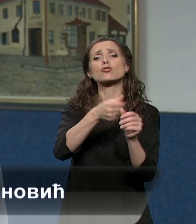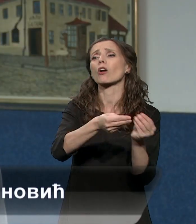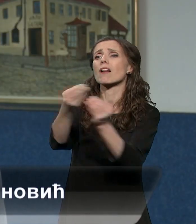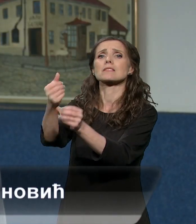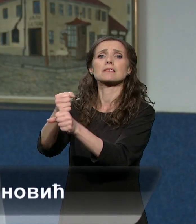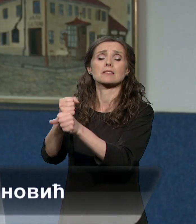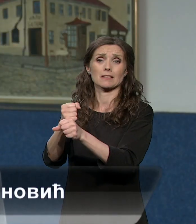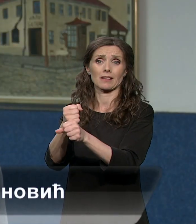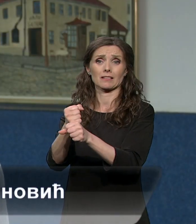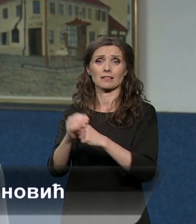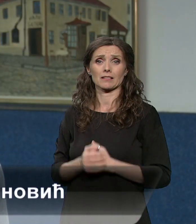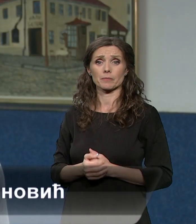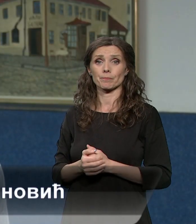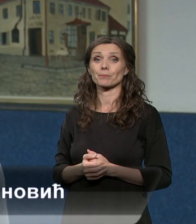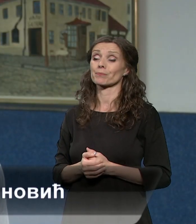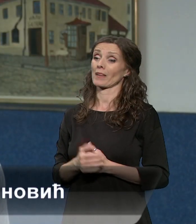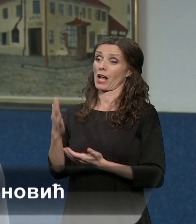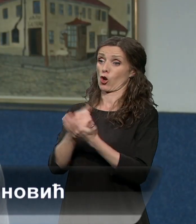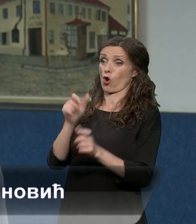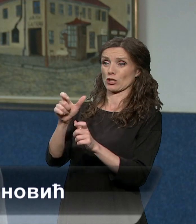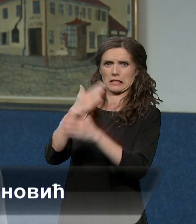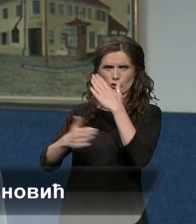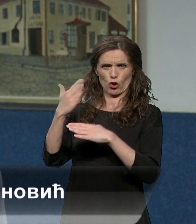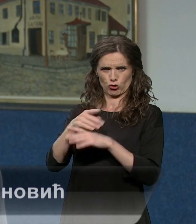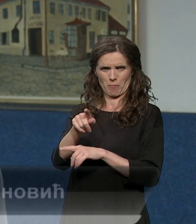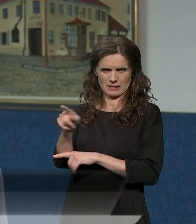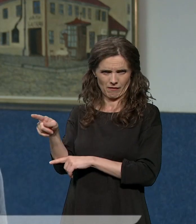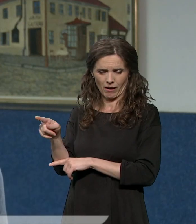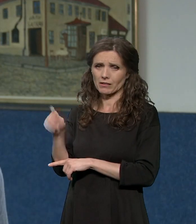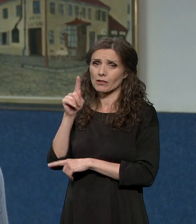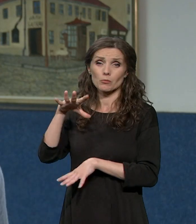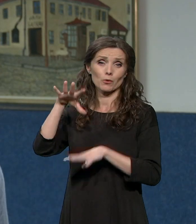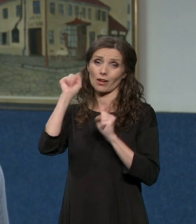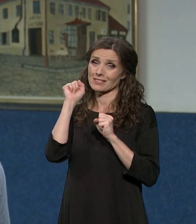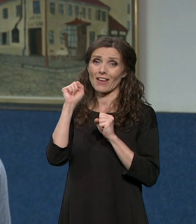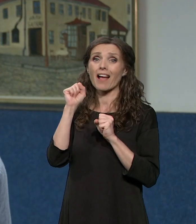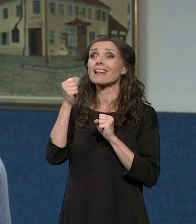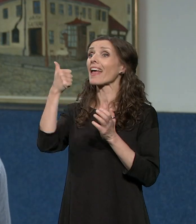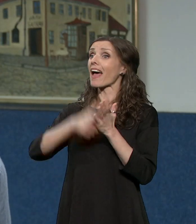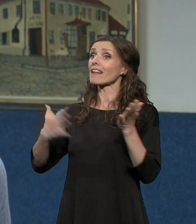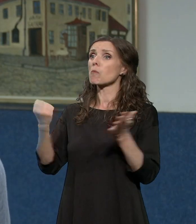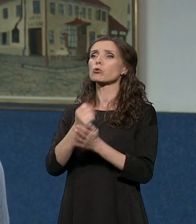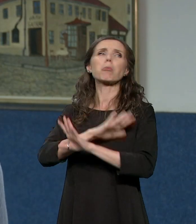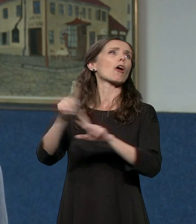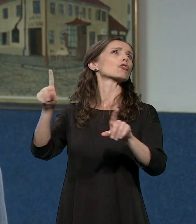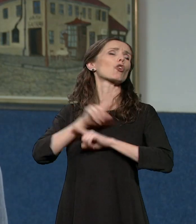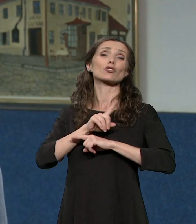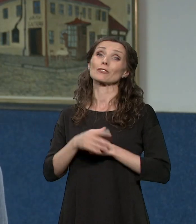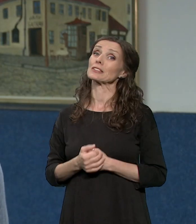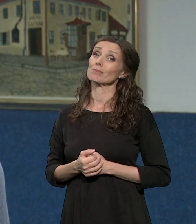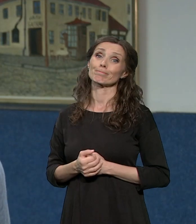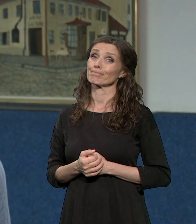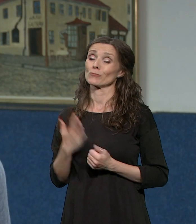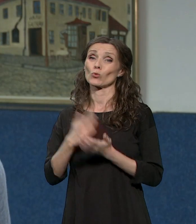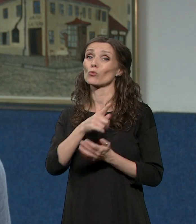pre svega moraju da budu svesni da ništa nije dato jednom za svakda, tako da treba uvek da imaju na